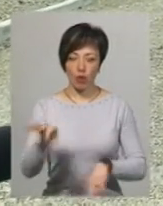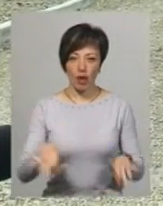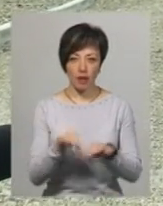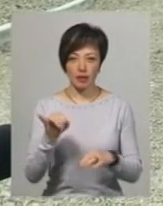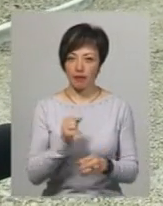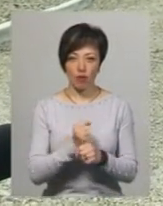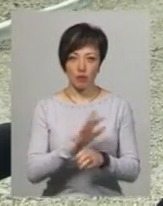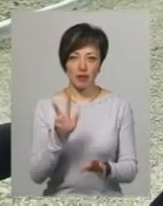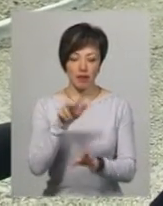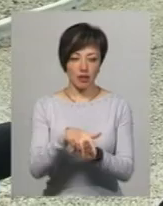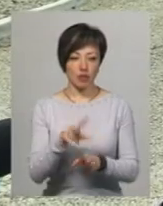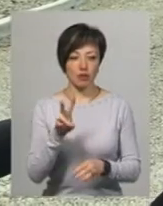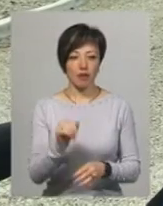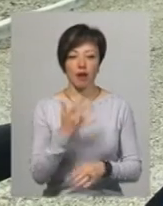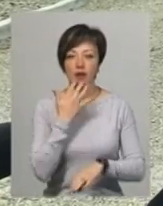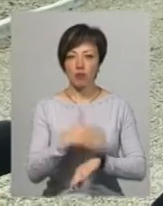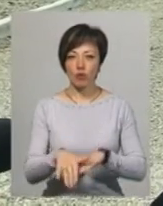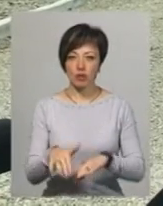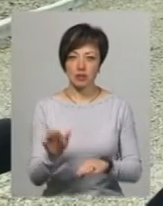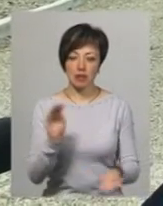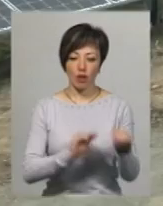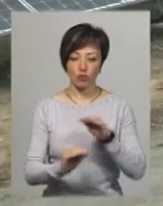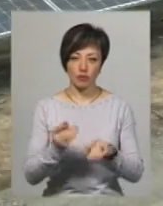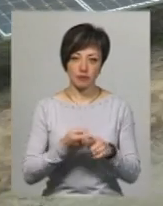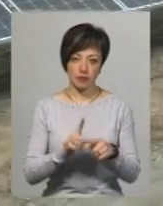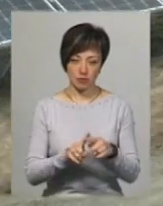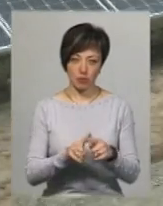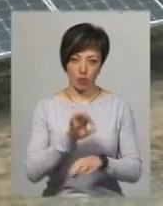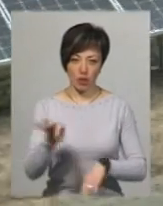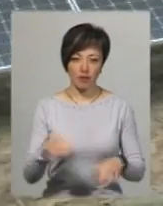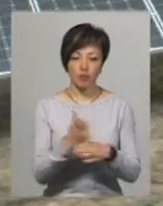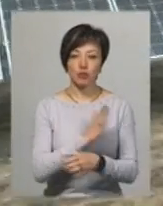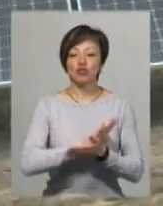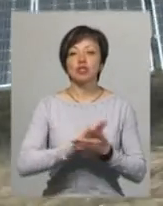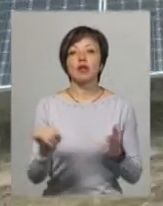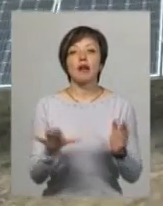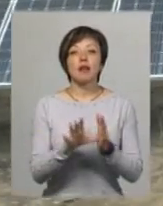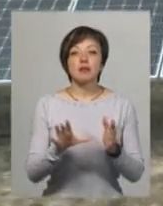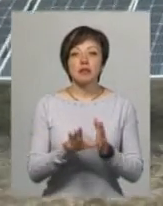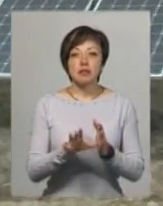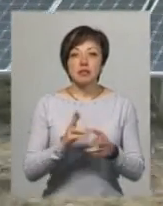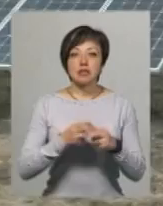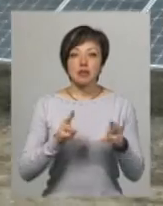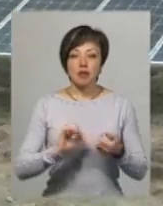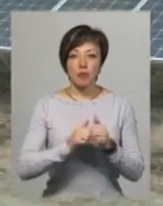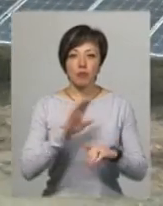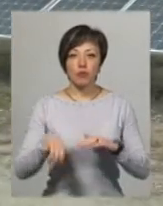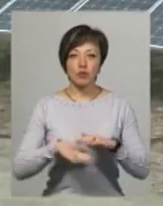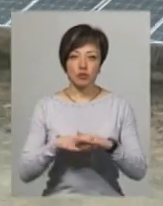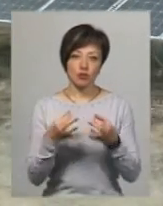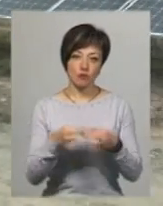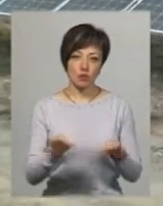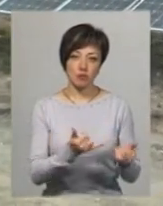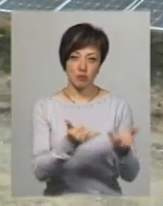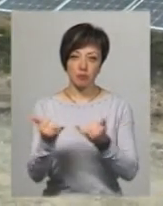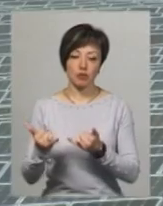не робити навантаження на імпортні складові в цьому проєкті. Виробництво екологічно-чистої електричної енергії станцією Кам'янець-Подільська дозволить